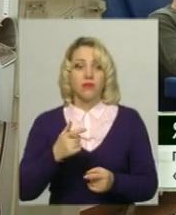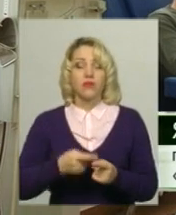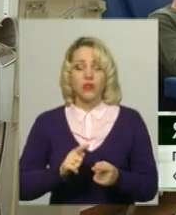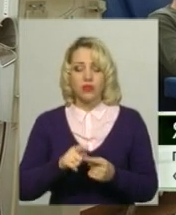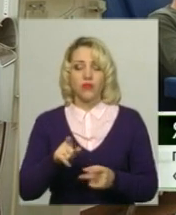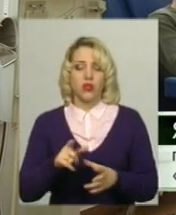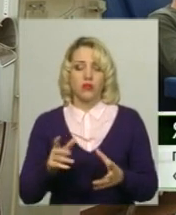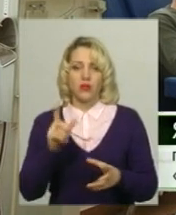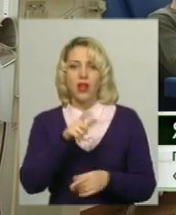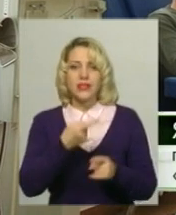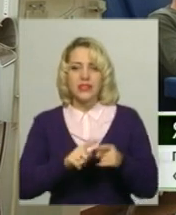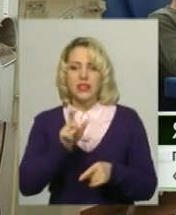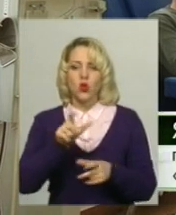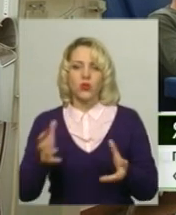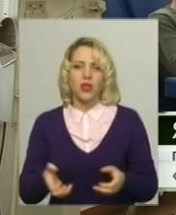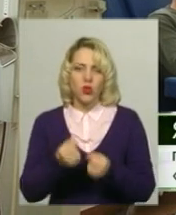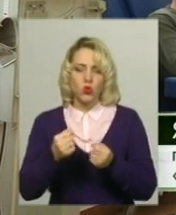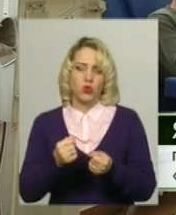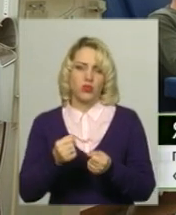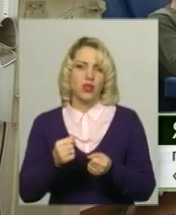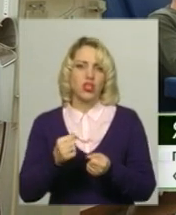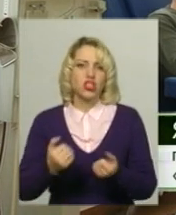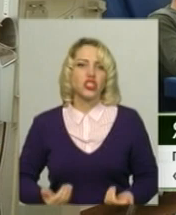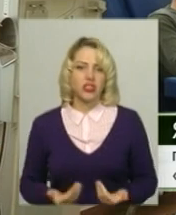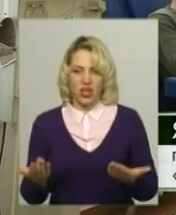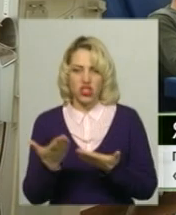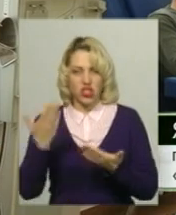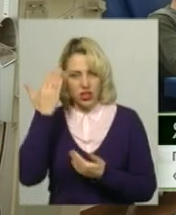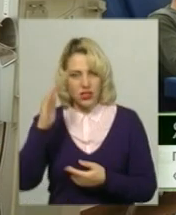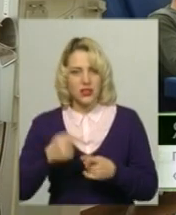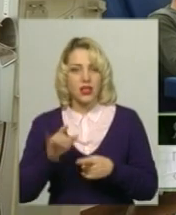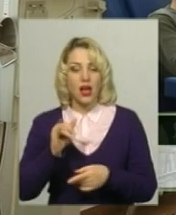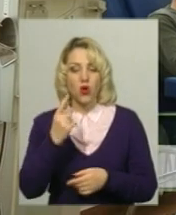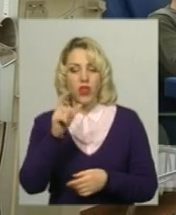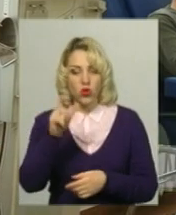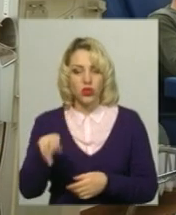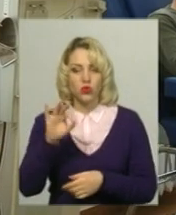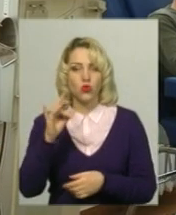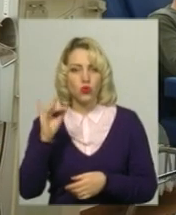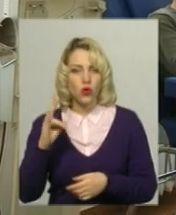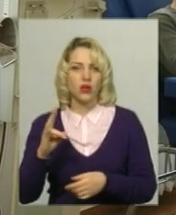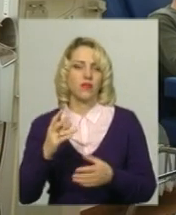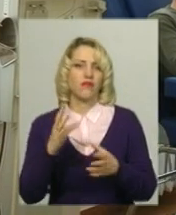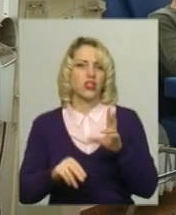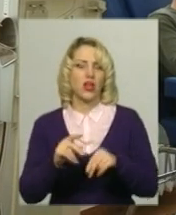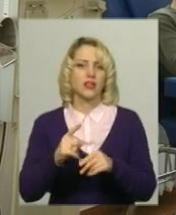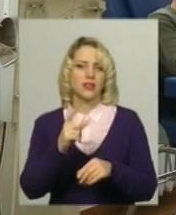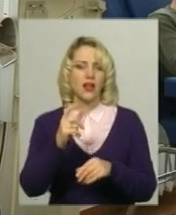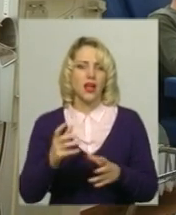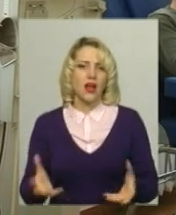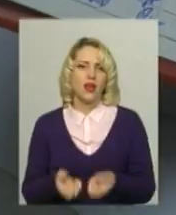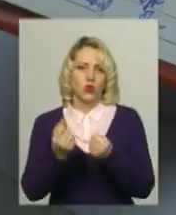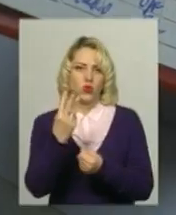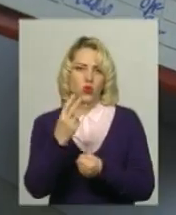вони рятують умовно чиєсь життя. А одна людина, щоб розуміли, один донор, це умовно рятує трьох